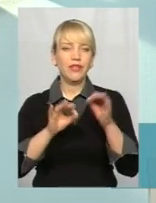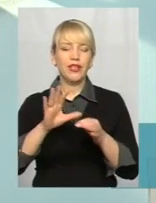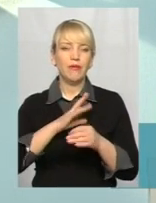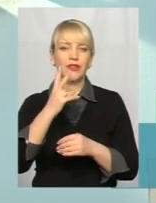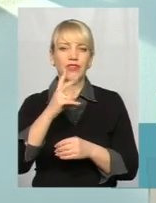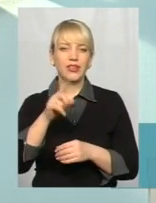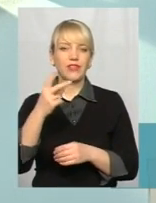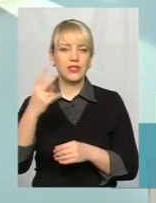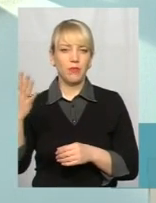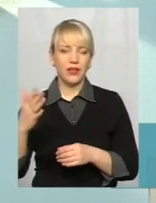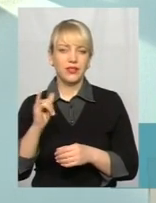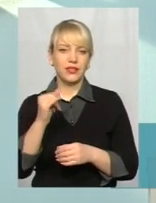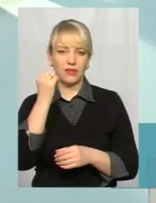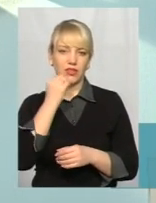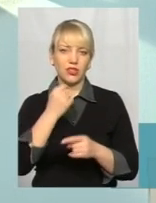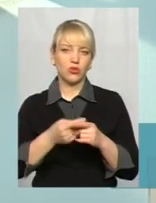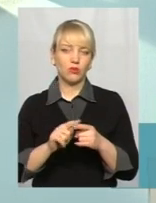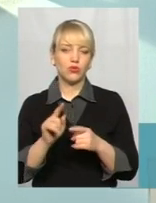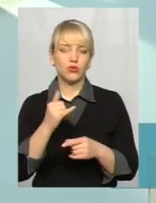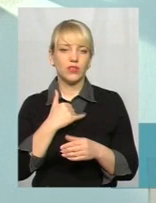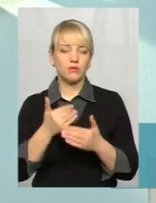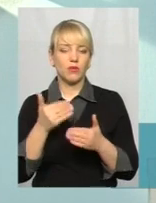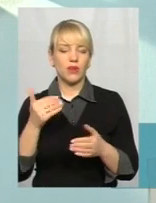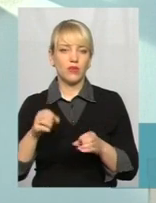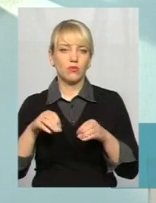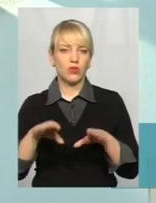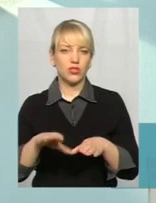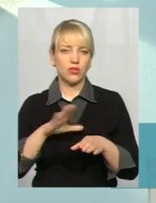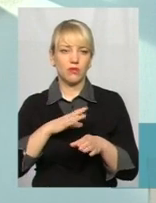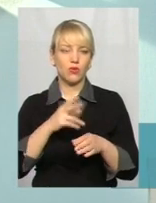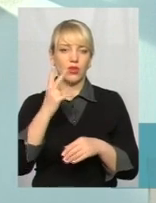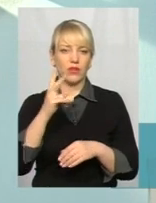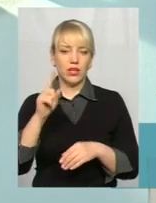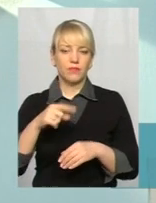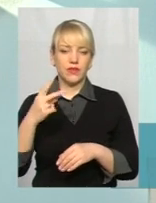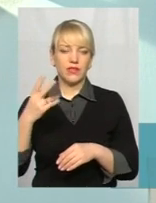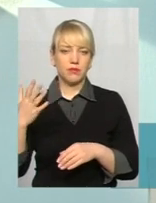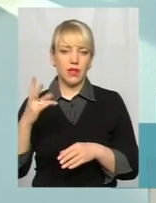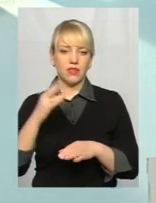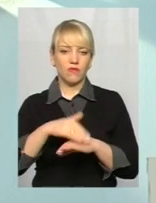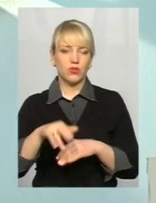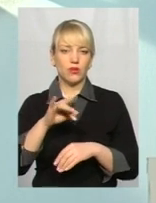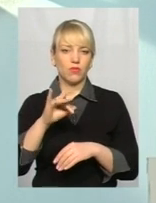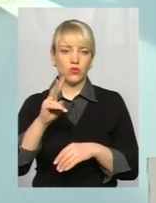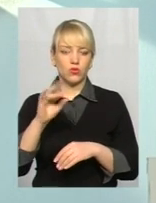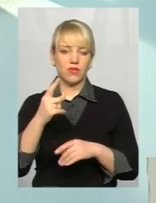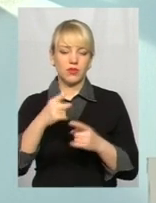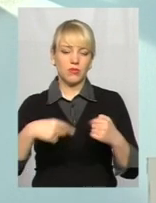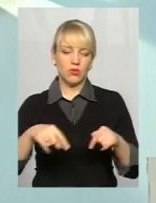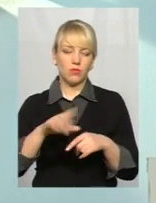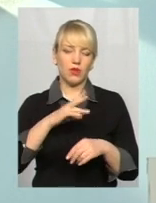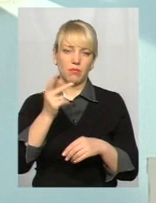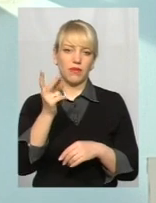застосований. І завдяки тому, що в нас в попередньому рішенні був коефіцієнт 2,25 на Проскурівську, перша зона була півтора,